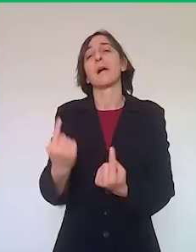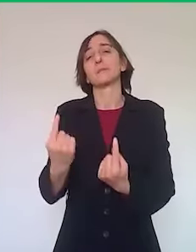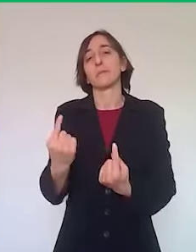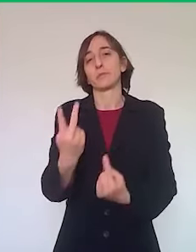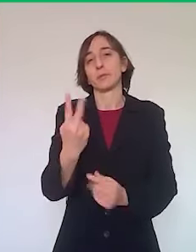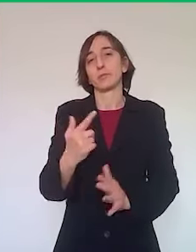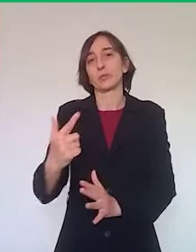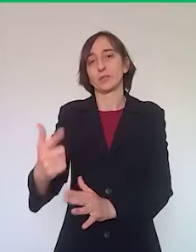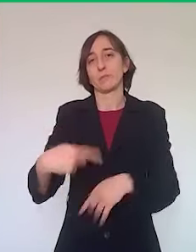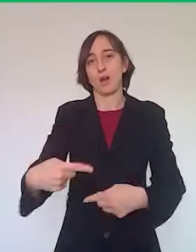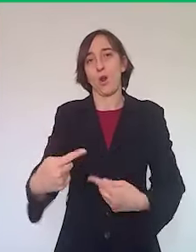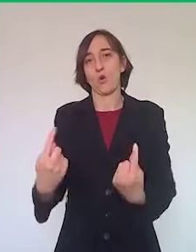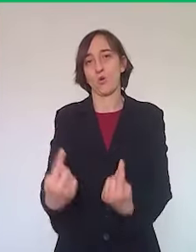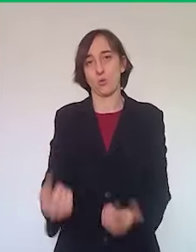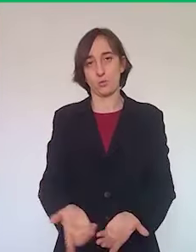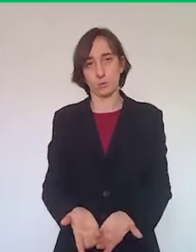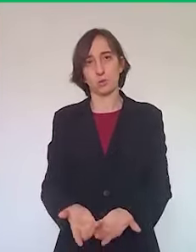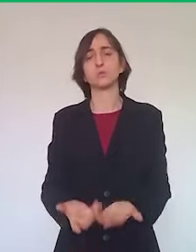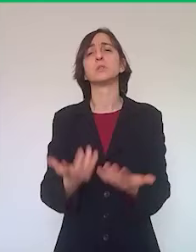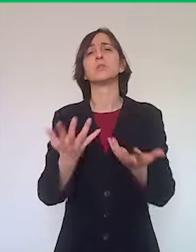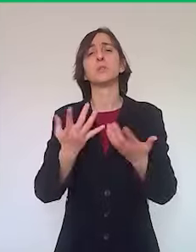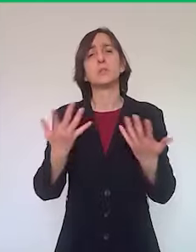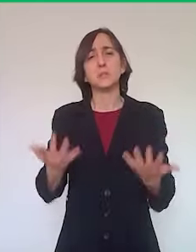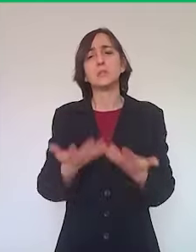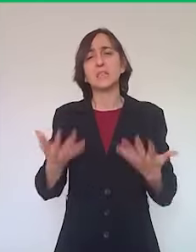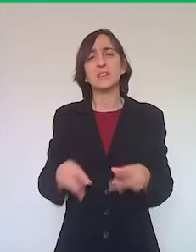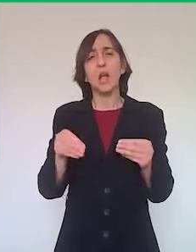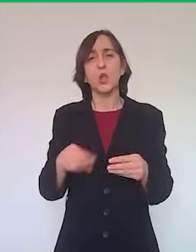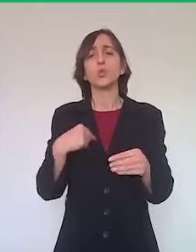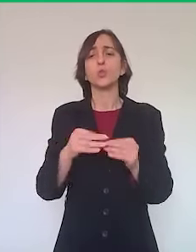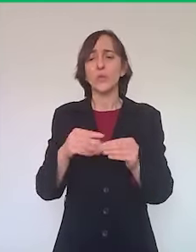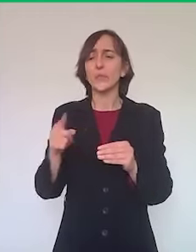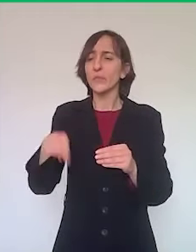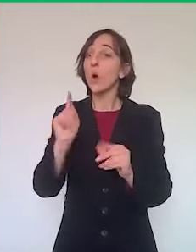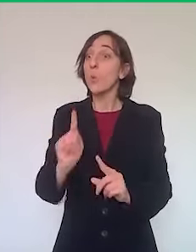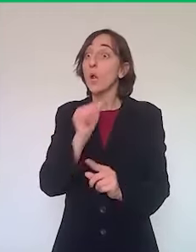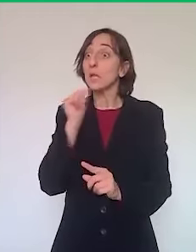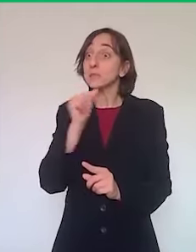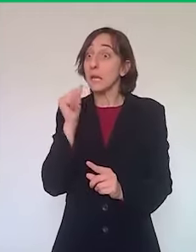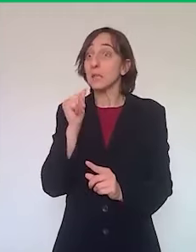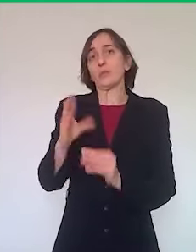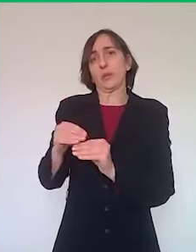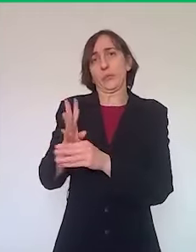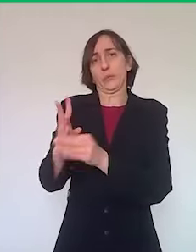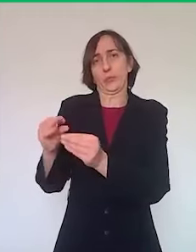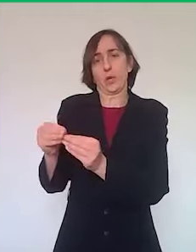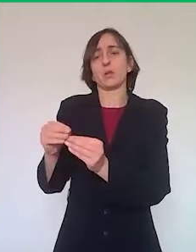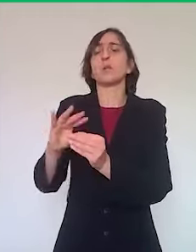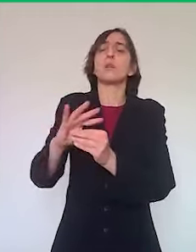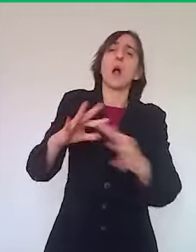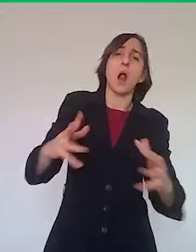credo che intanto facciamo quello che è indispensabile, poi fra dieci giorni e due settimane potremmo fare il resto.